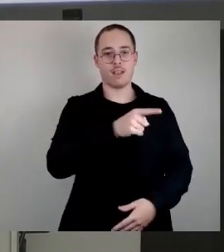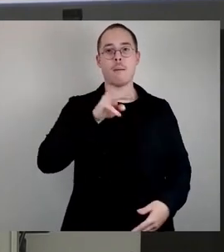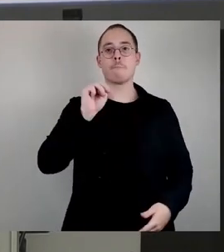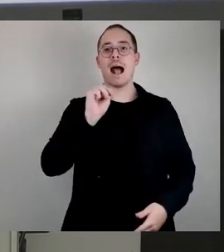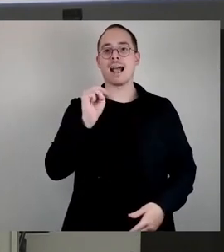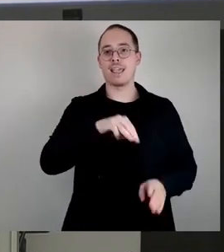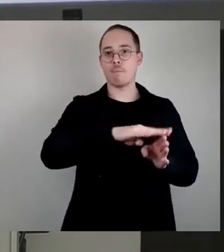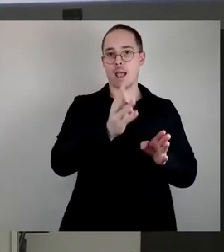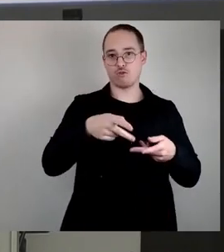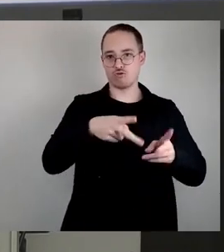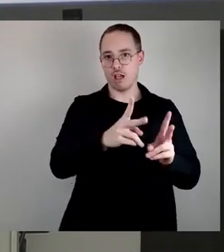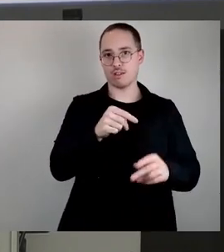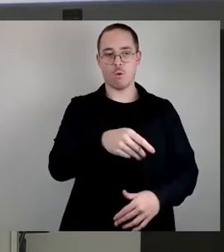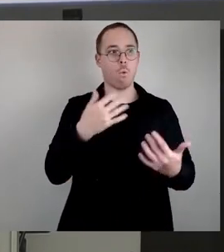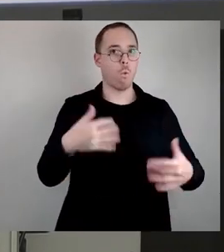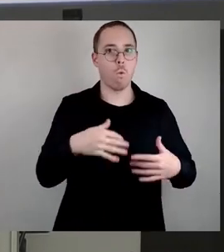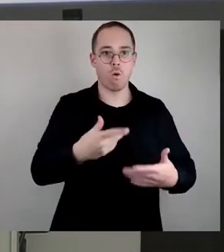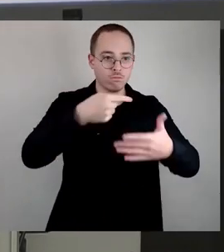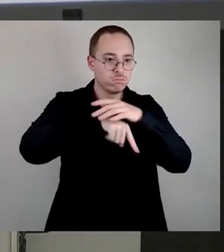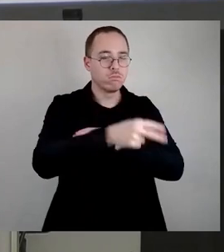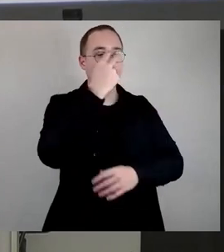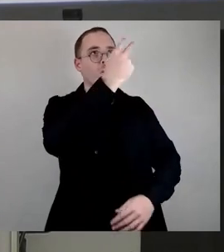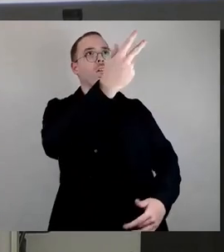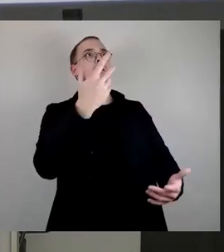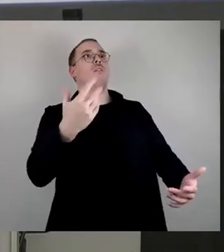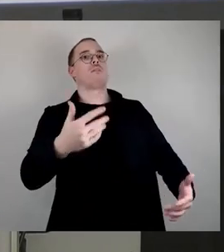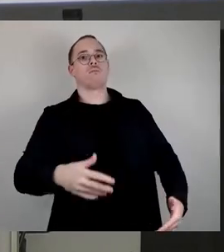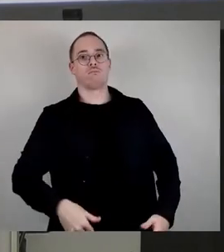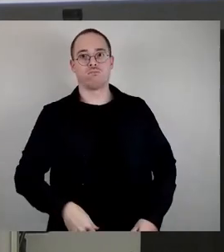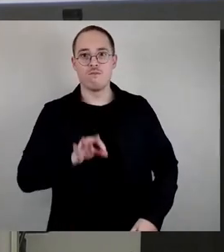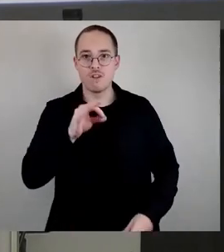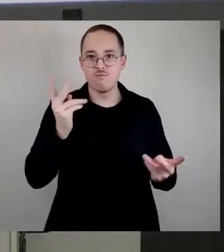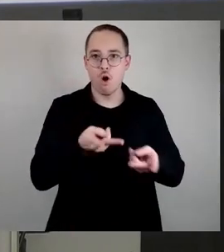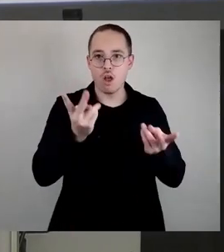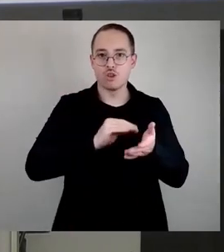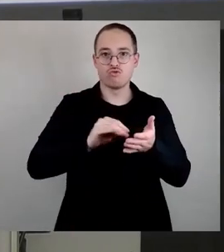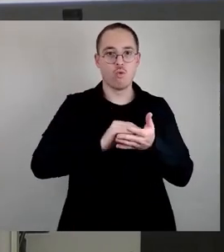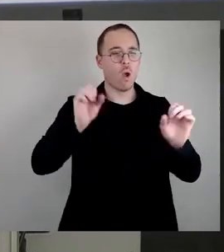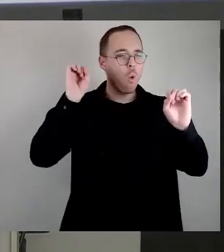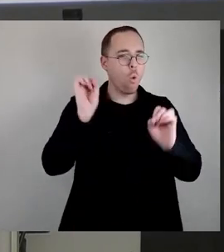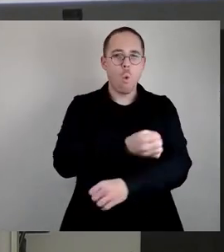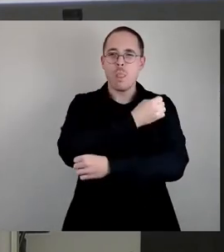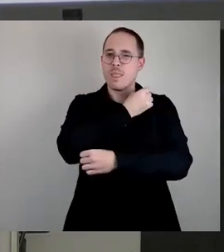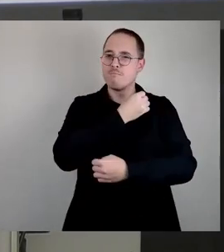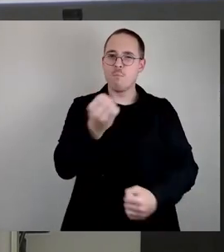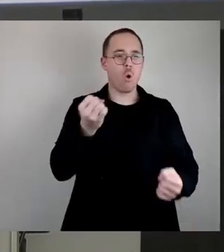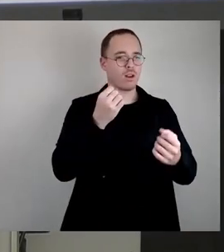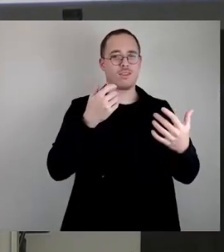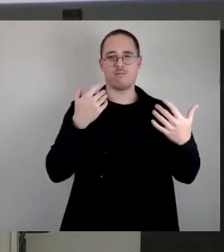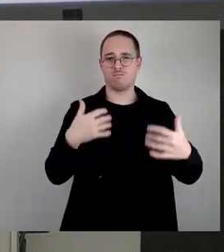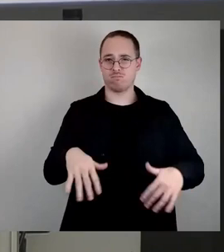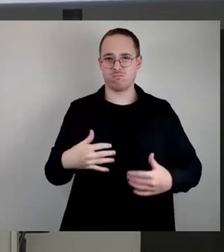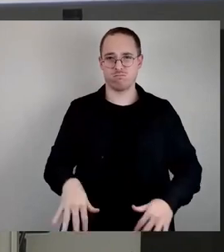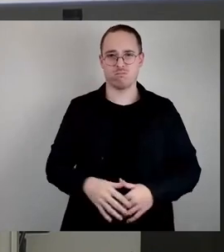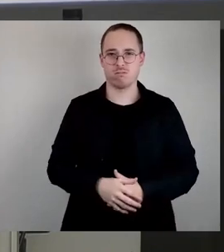ist in einem Zustand, der für eine Förderschule überhaupt nicht möglich ist. Das geht auf keinen Fall. dort muss